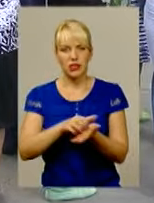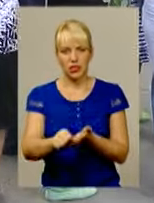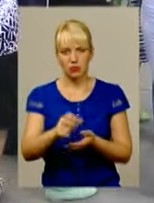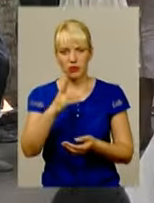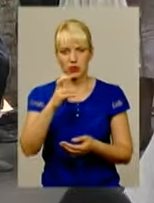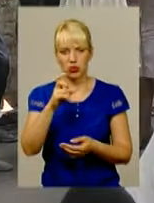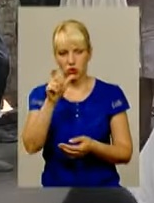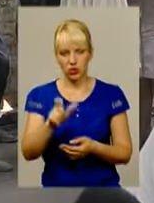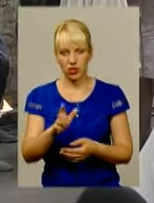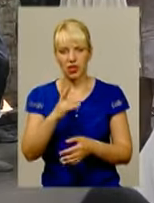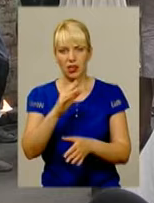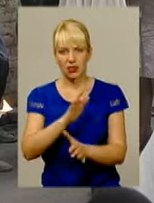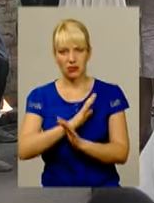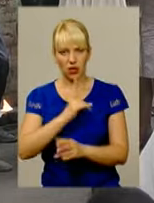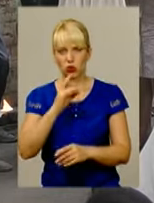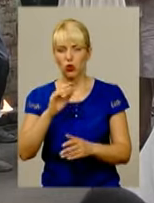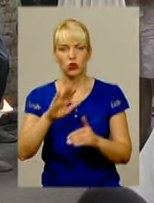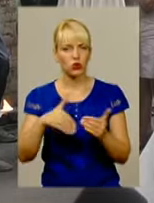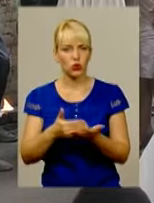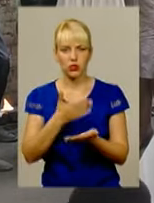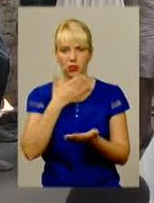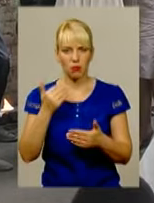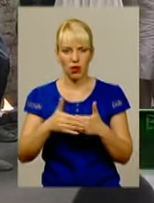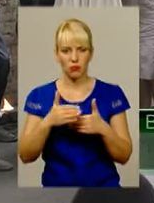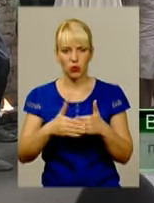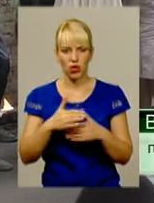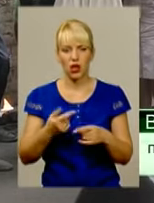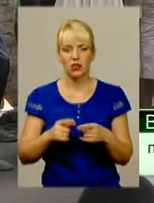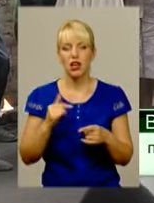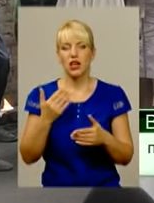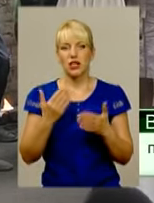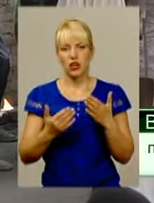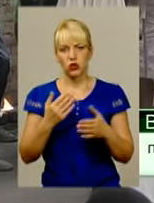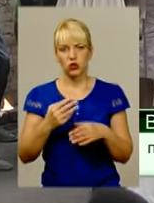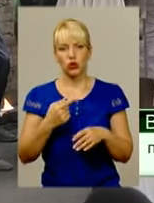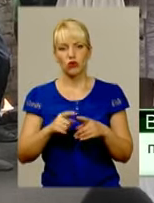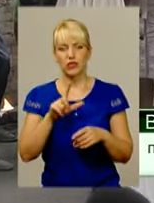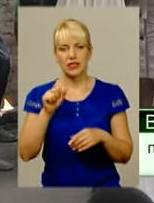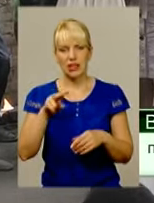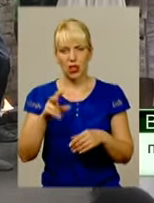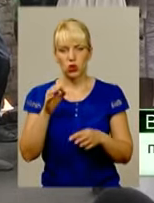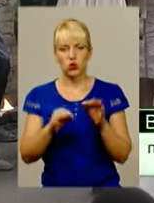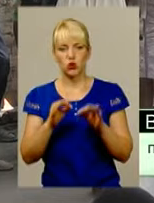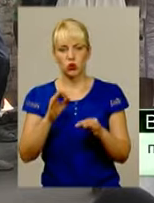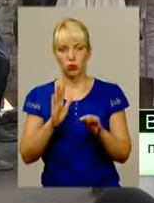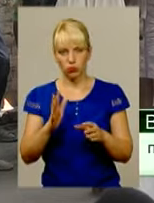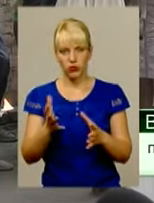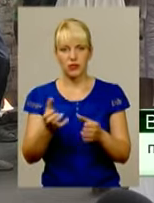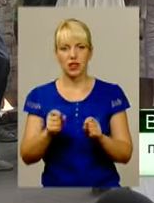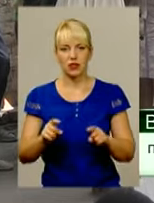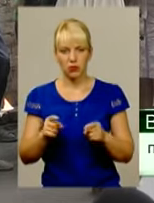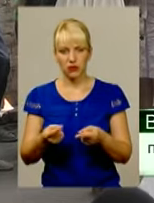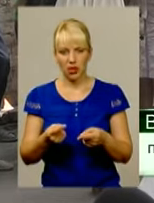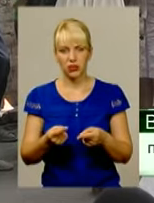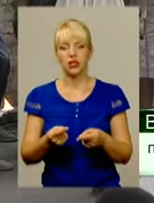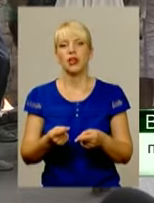свободі. Якщо цього нелюда звільнять в залі суду, якщо він під вартою, то ми будемо